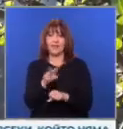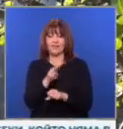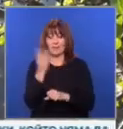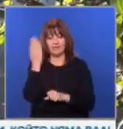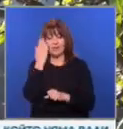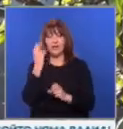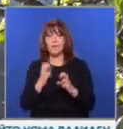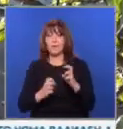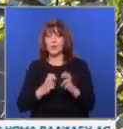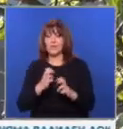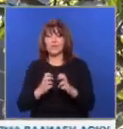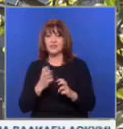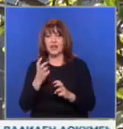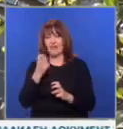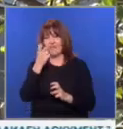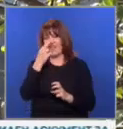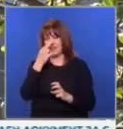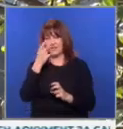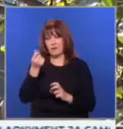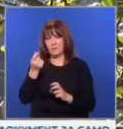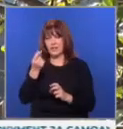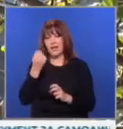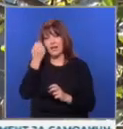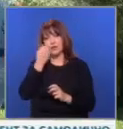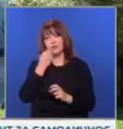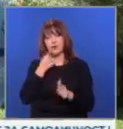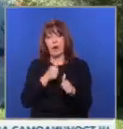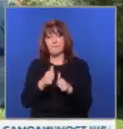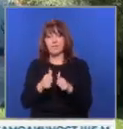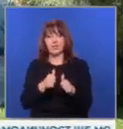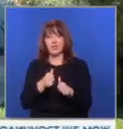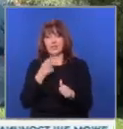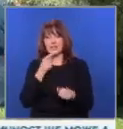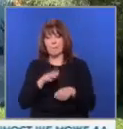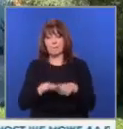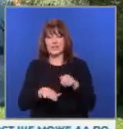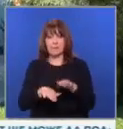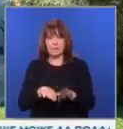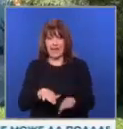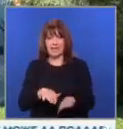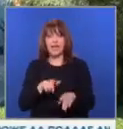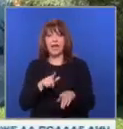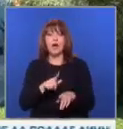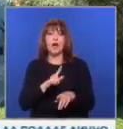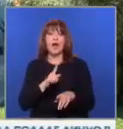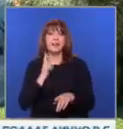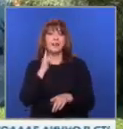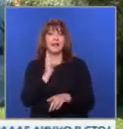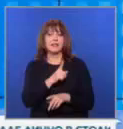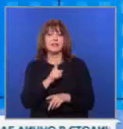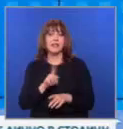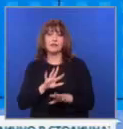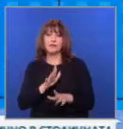производство на фалшиви пари и за използването на машини за престъпната им дейност. Наказанието им може да бъде до 6 години.